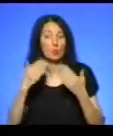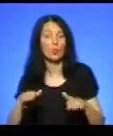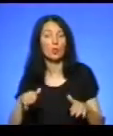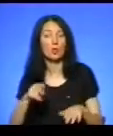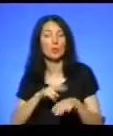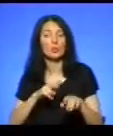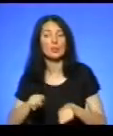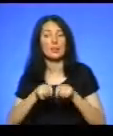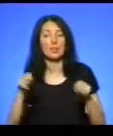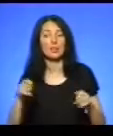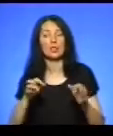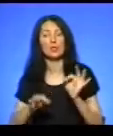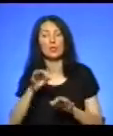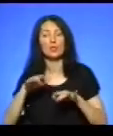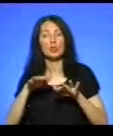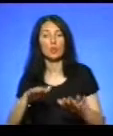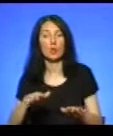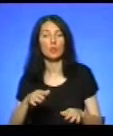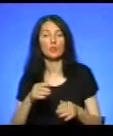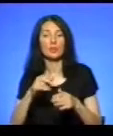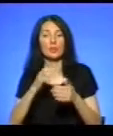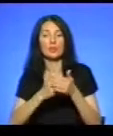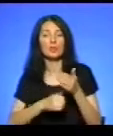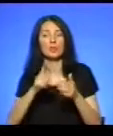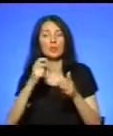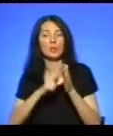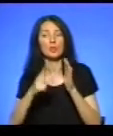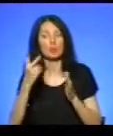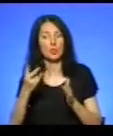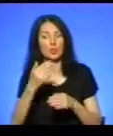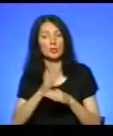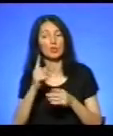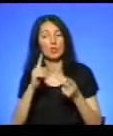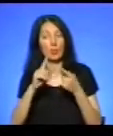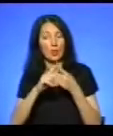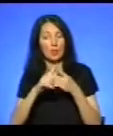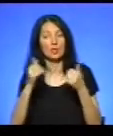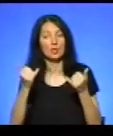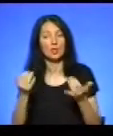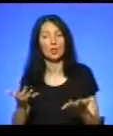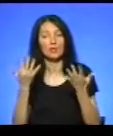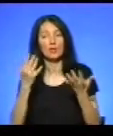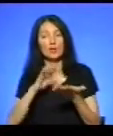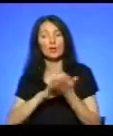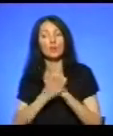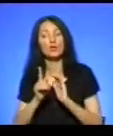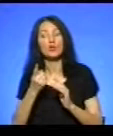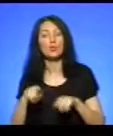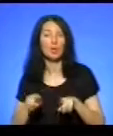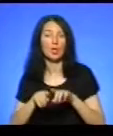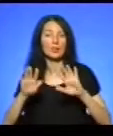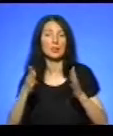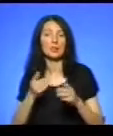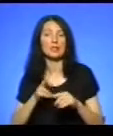провадження за статтею 272 частина перша. Зараз встановлюють всі обставини, чому так сталося, як так сталося, що